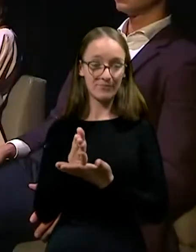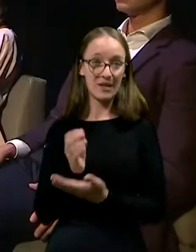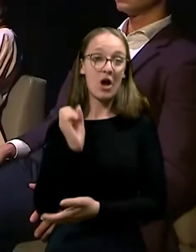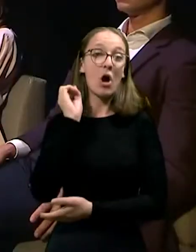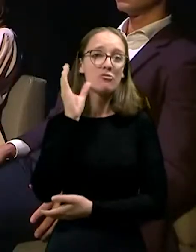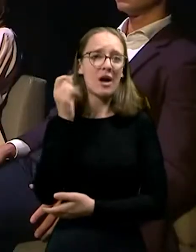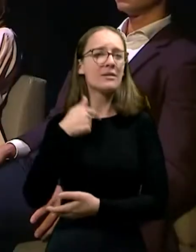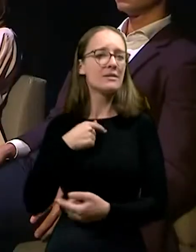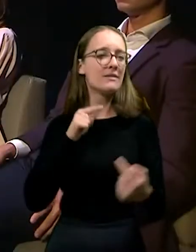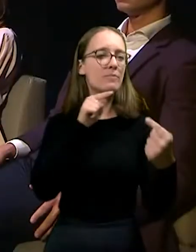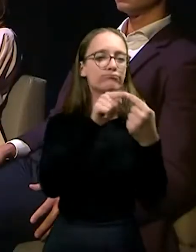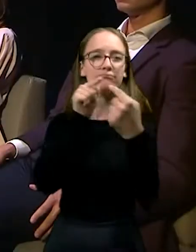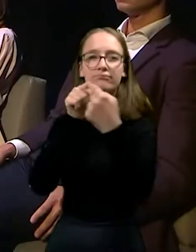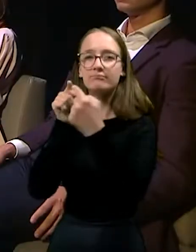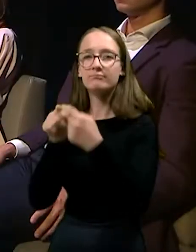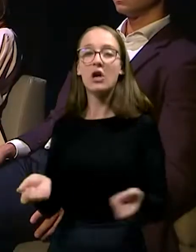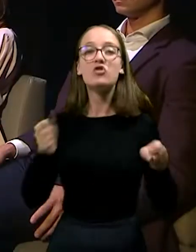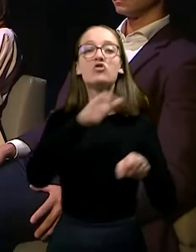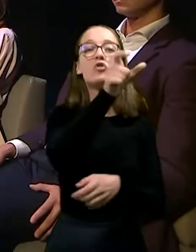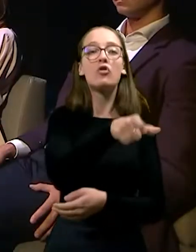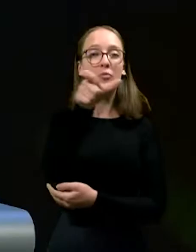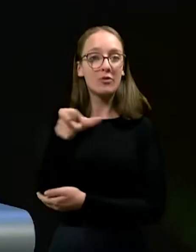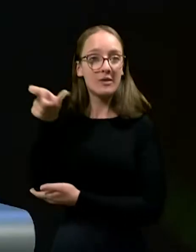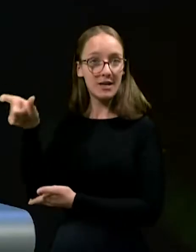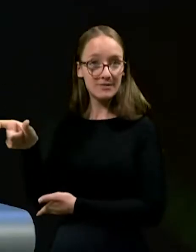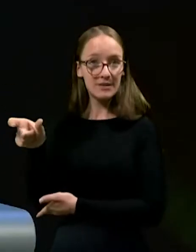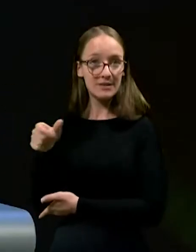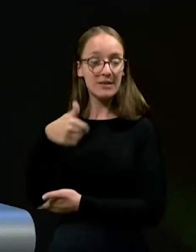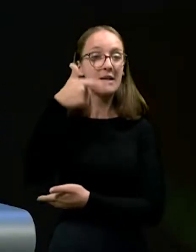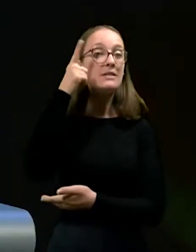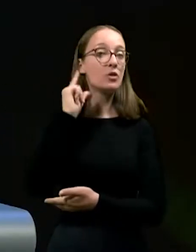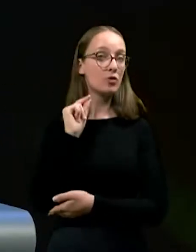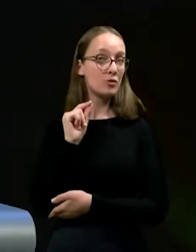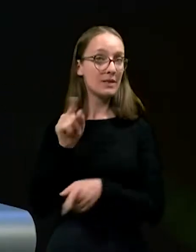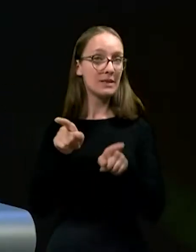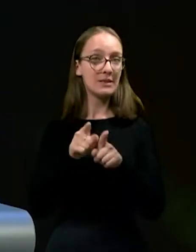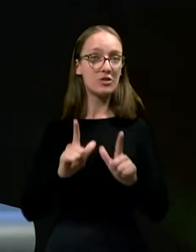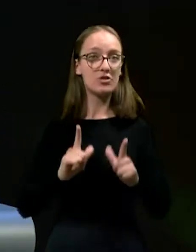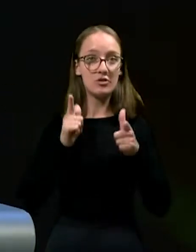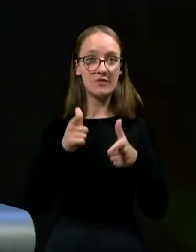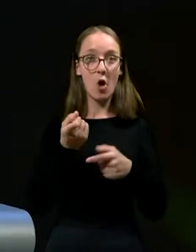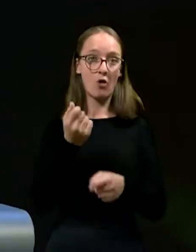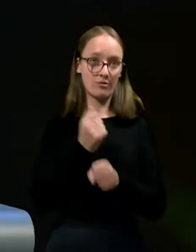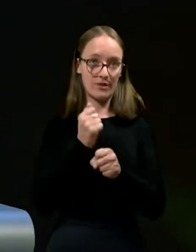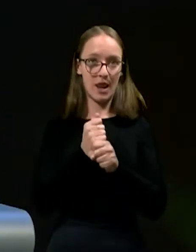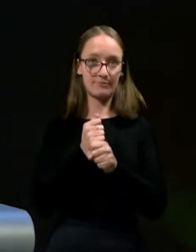sem v stiku z gospodarstveniki, z ljudmi, ki živijo od dela.